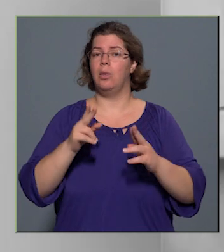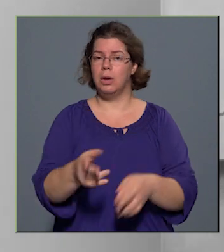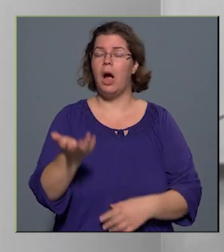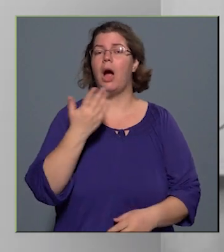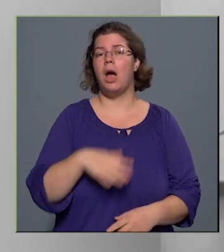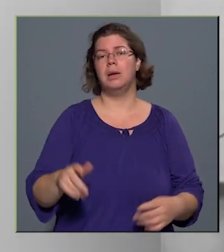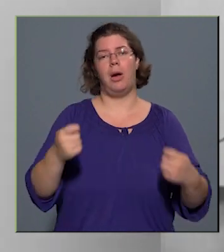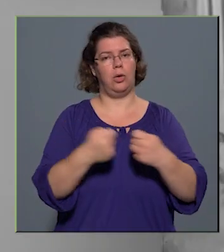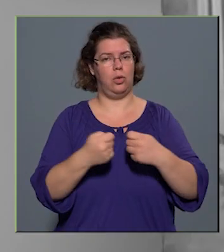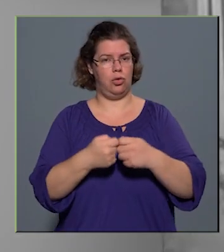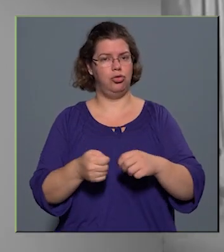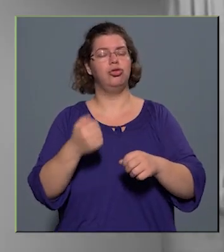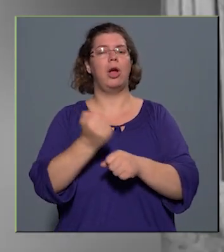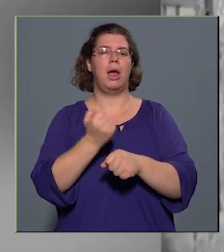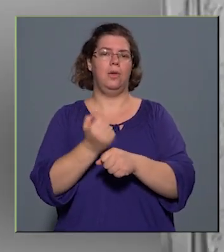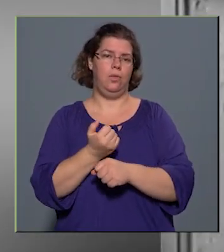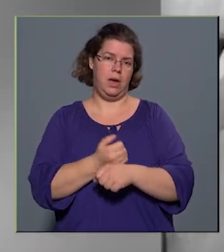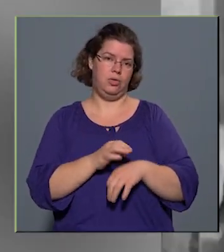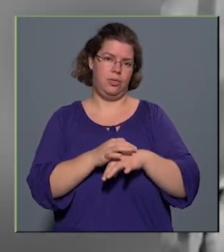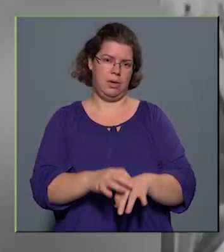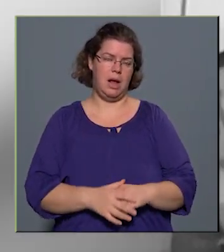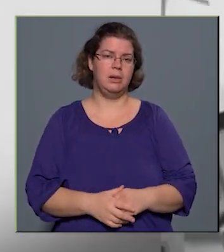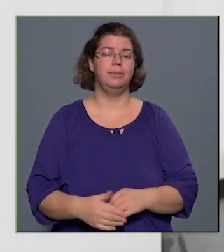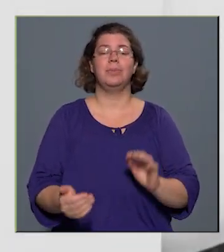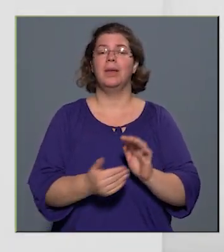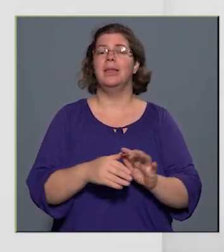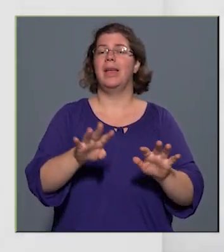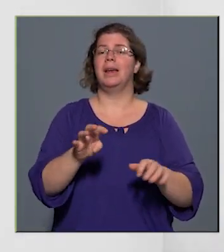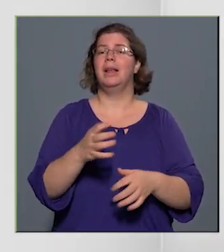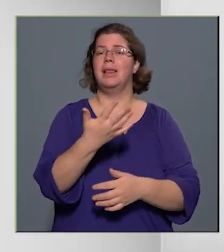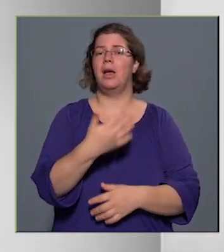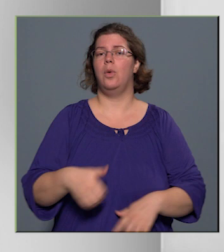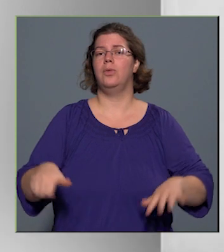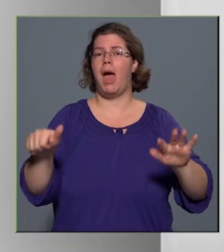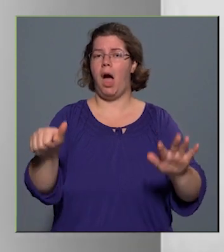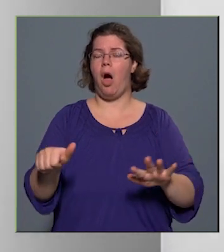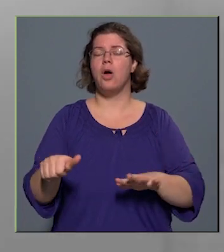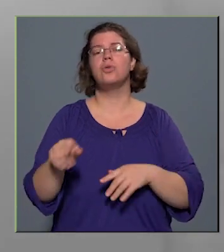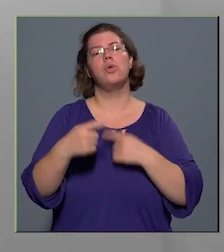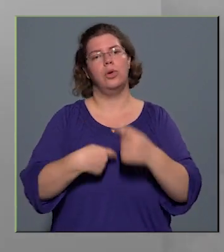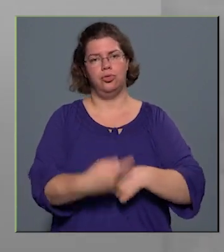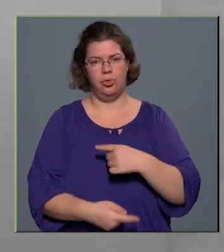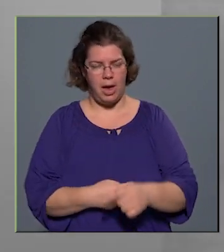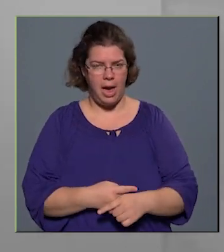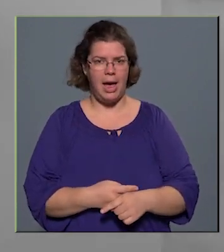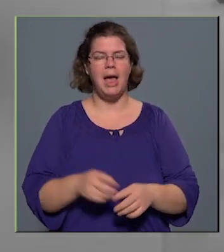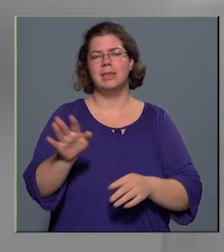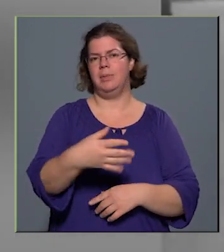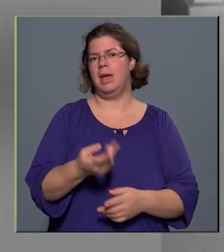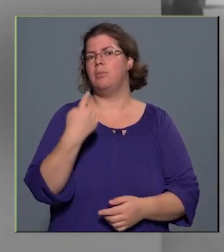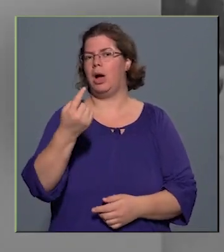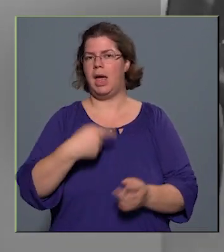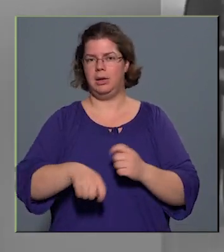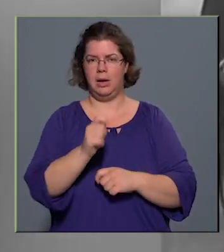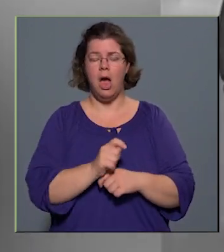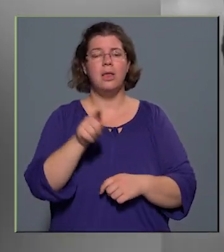hanem a közös cselekvés vezet. 1956 öröksége egy nemzet magára találása. Annak az